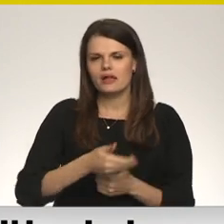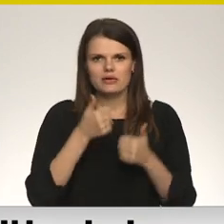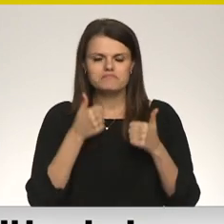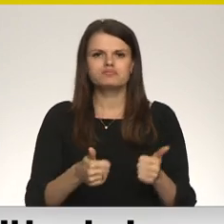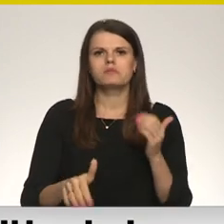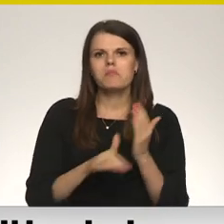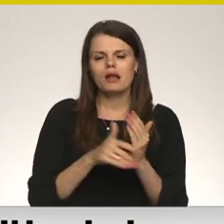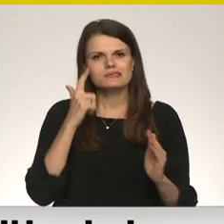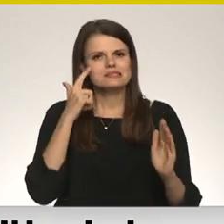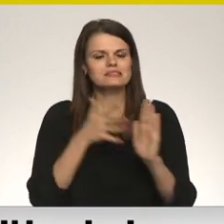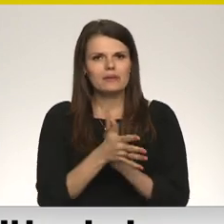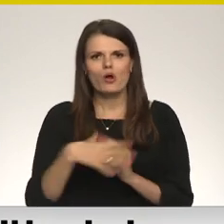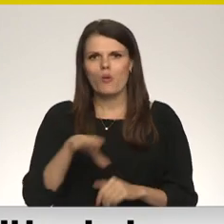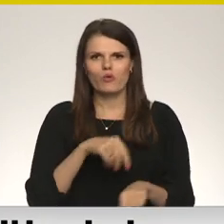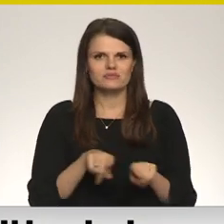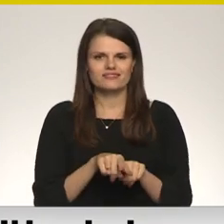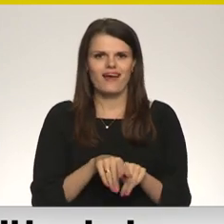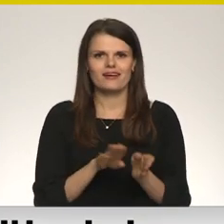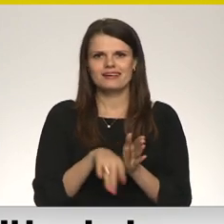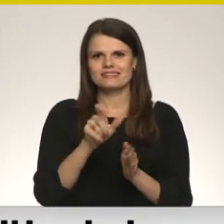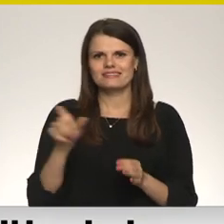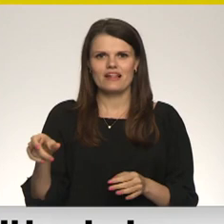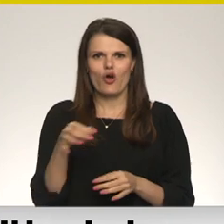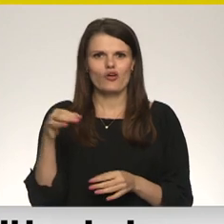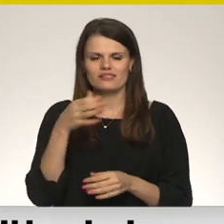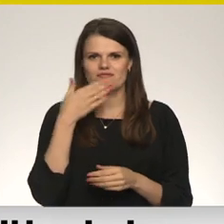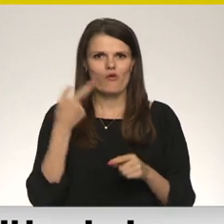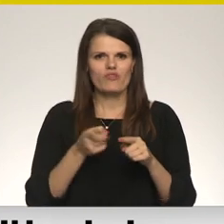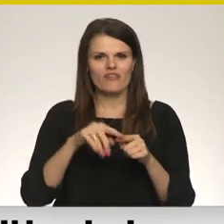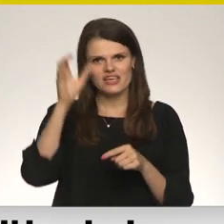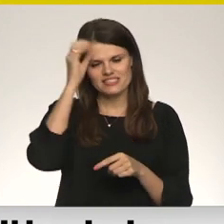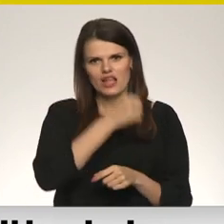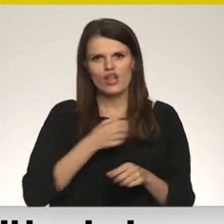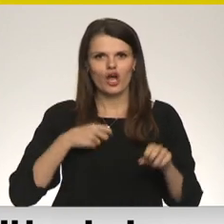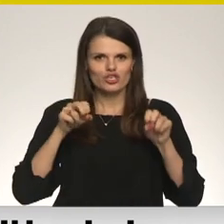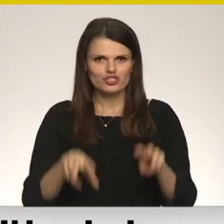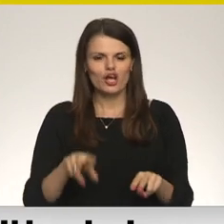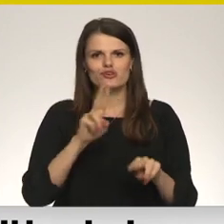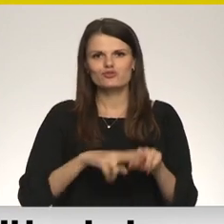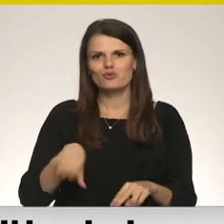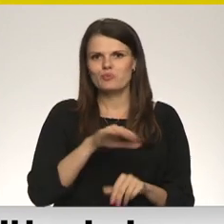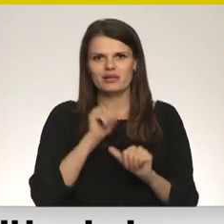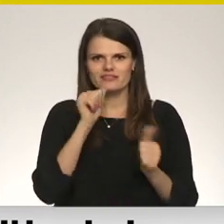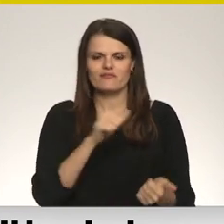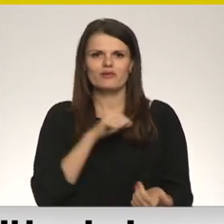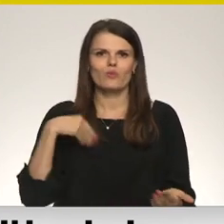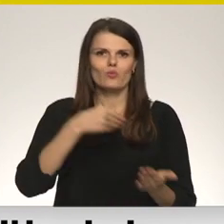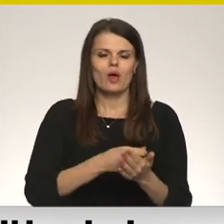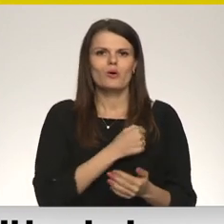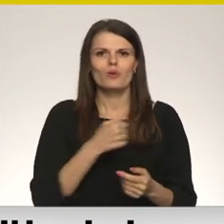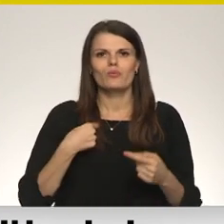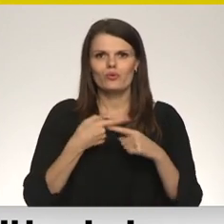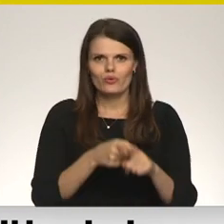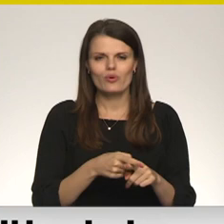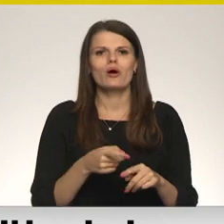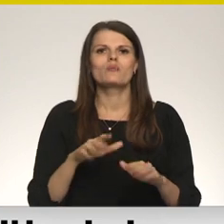palīdzot saprast, jo mums kā civilē organizācija šādas zināšanas nav. Mēs arī, protams, nevaram iegādāties bruņojumu. Tas